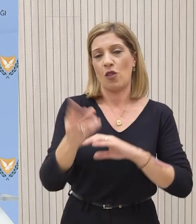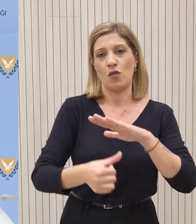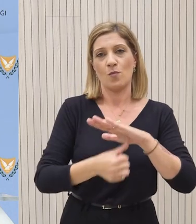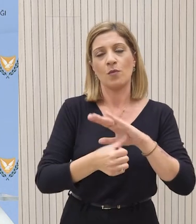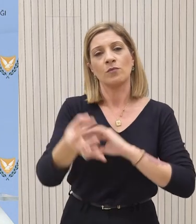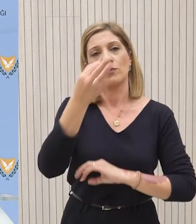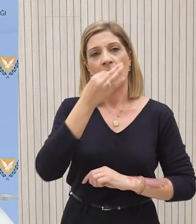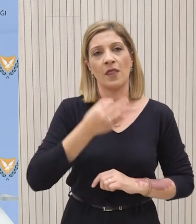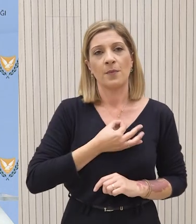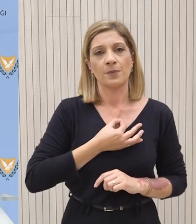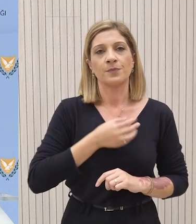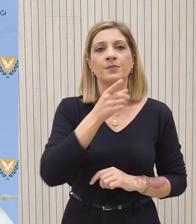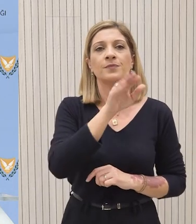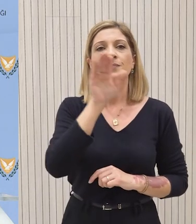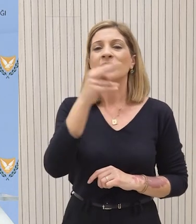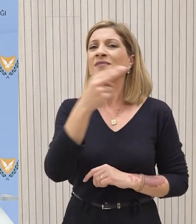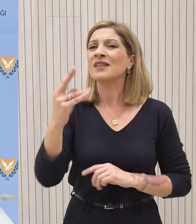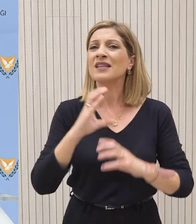Έλληνα Πρωθυπουργό. Κύριε Ασχολεία,